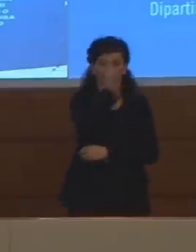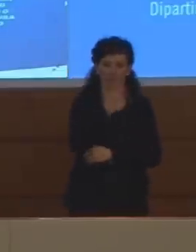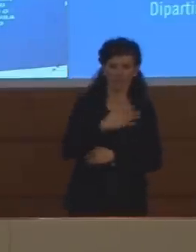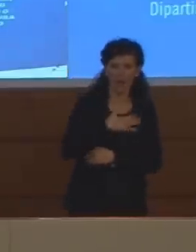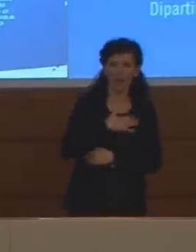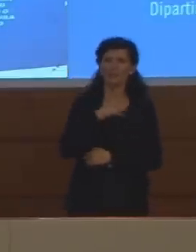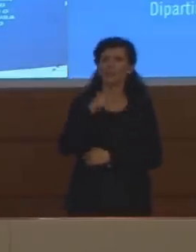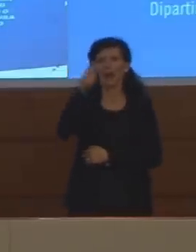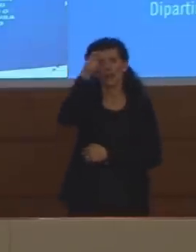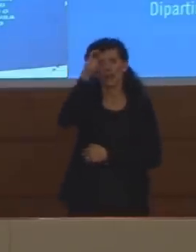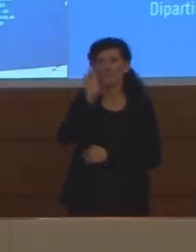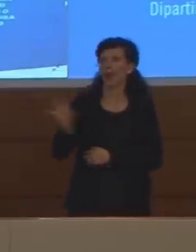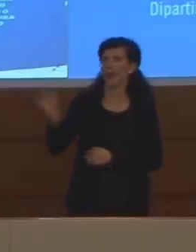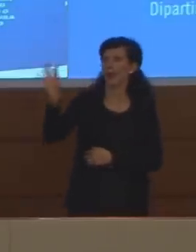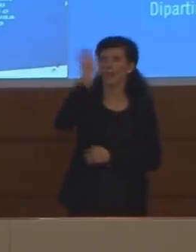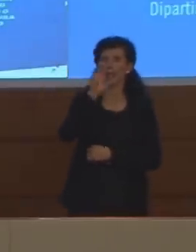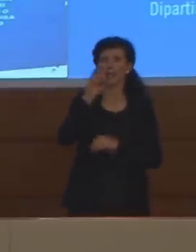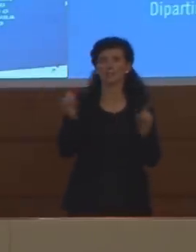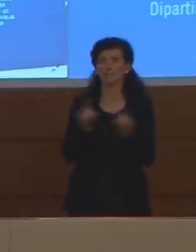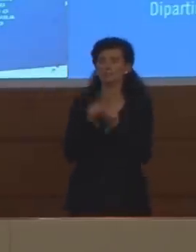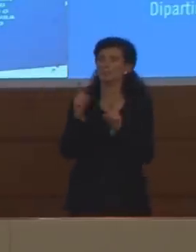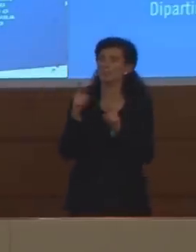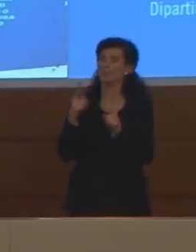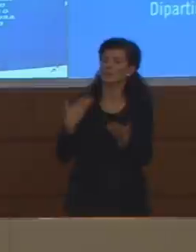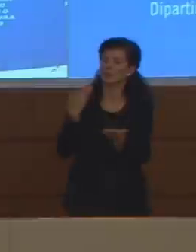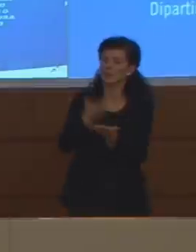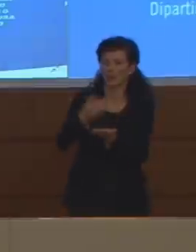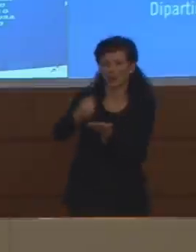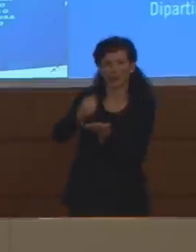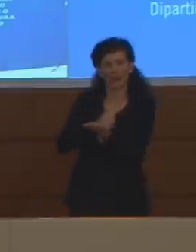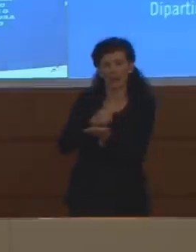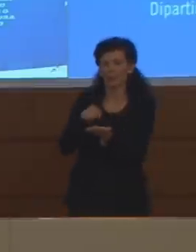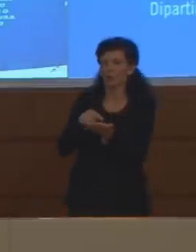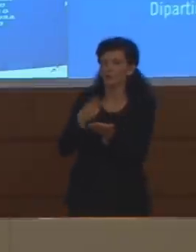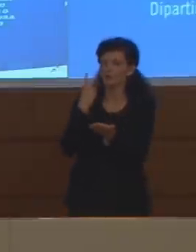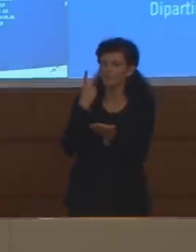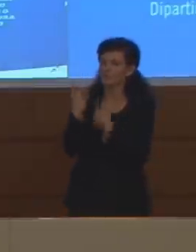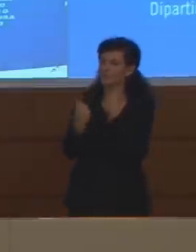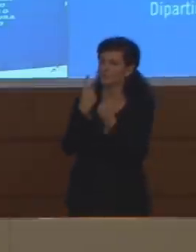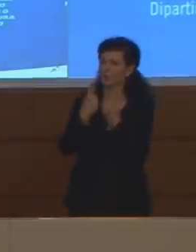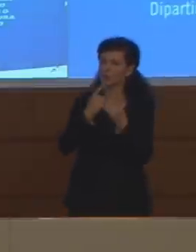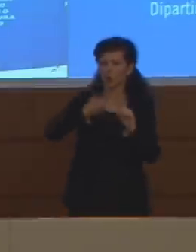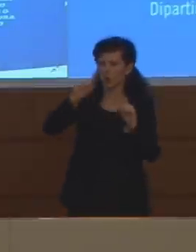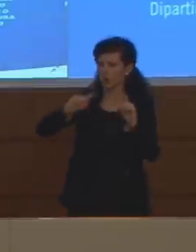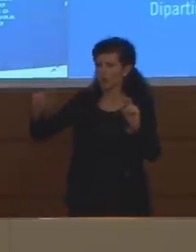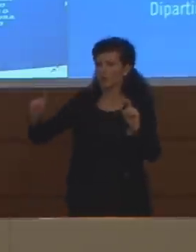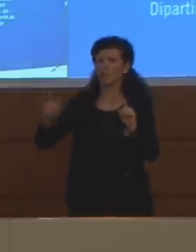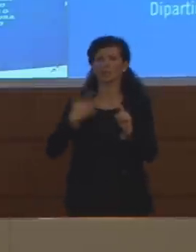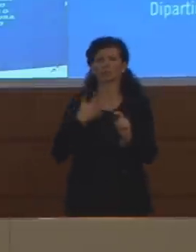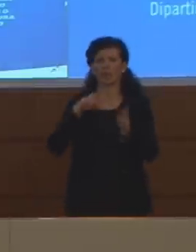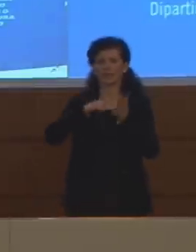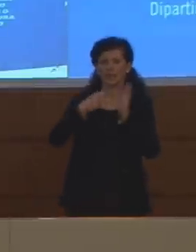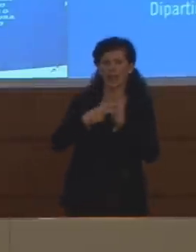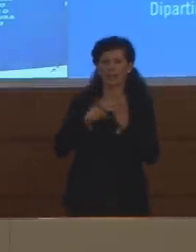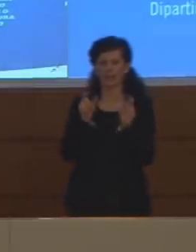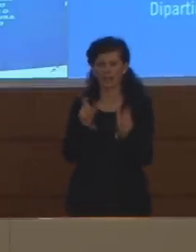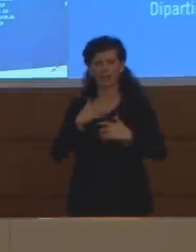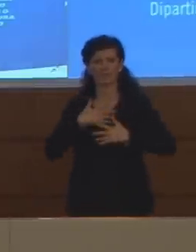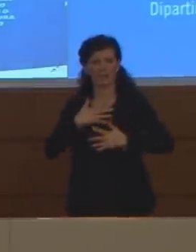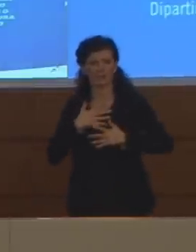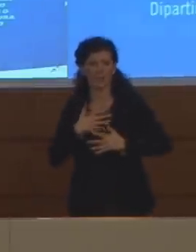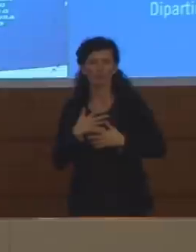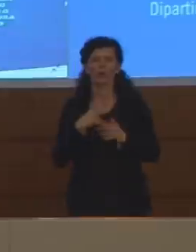riportano le casistiche e, diciamo, l'efficacia di alcune tecniche ventilatorie, ad esempio alcune tecniche di